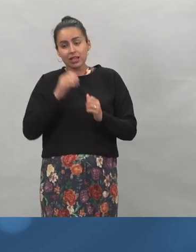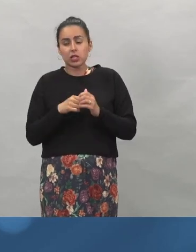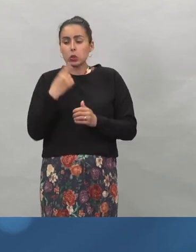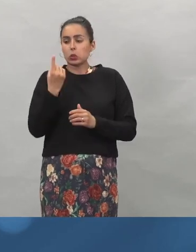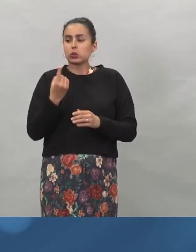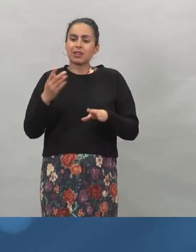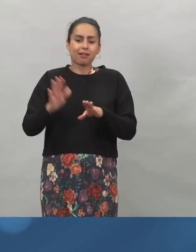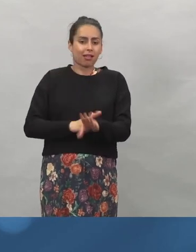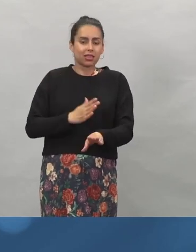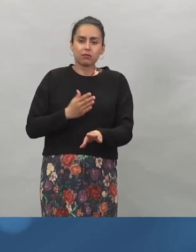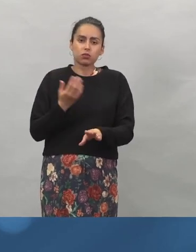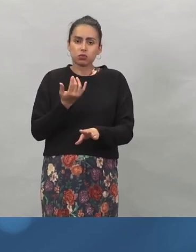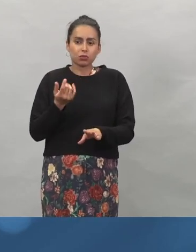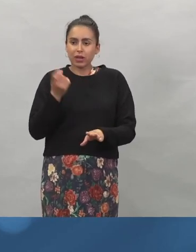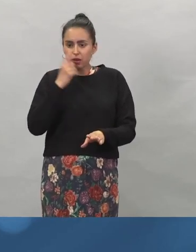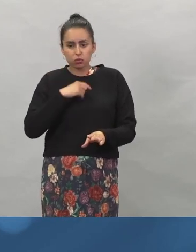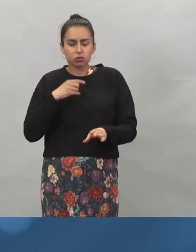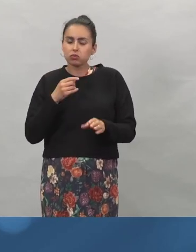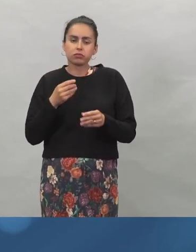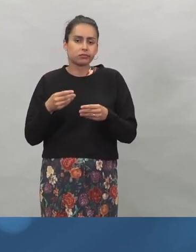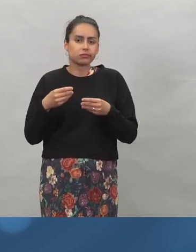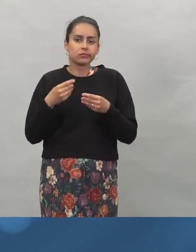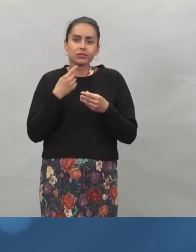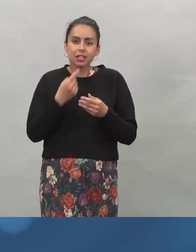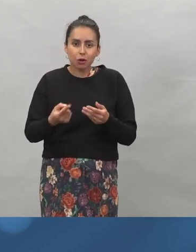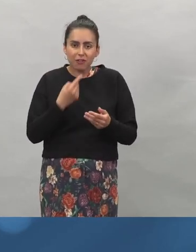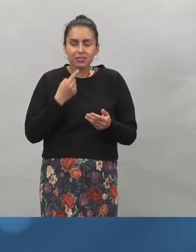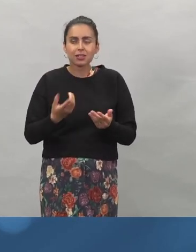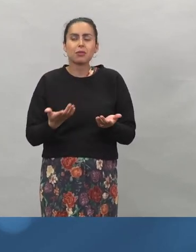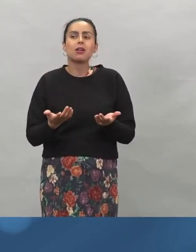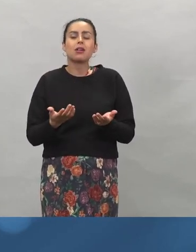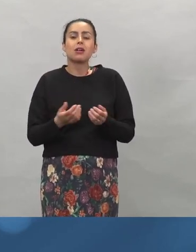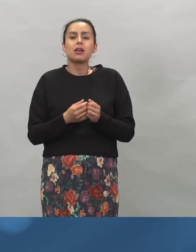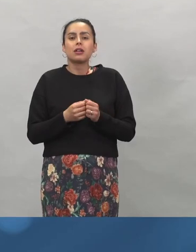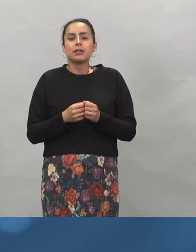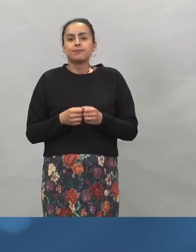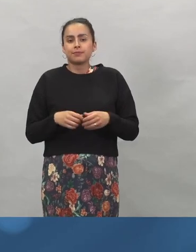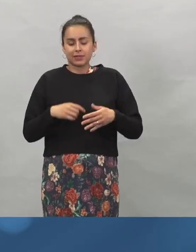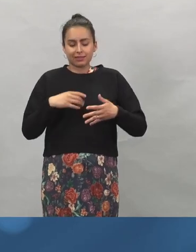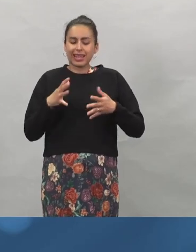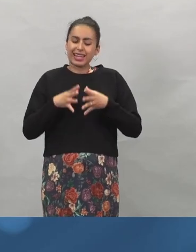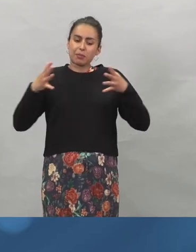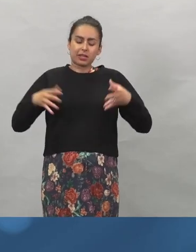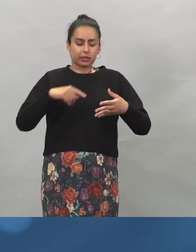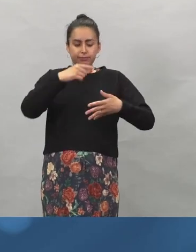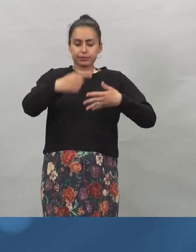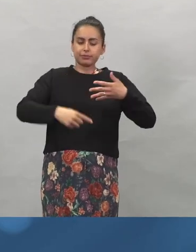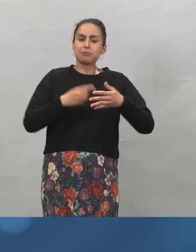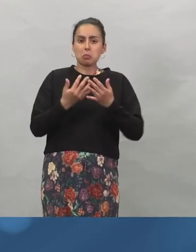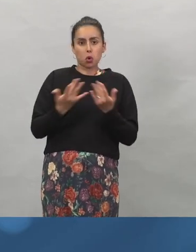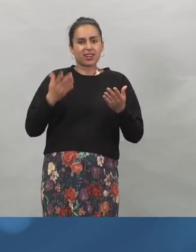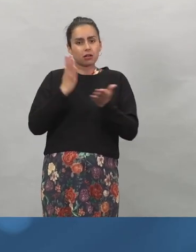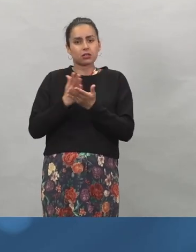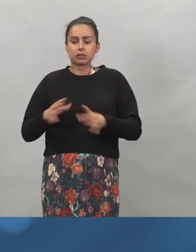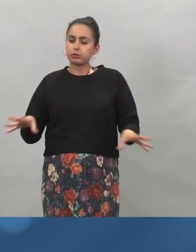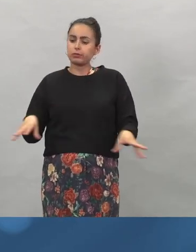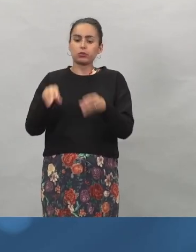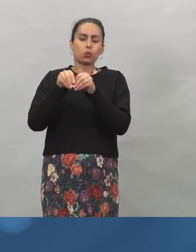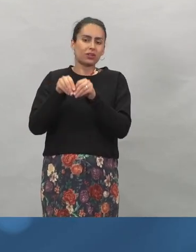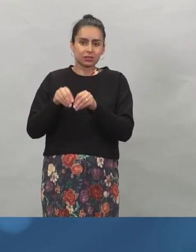joku liukomo kattavuuksia. Ja itse asiassa nyt ryhdytään sitten miettimään jo sitä, että onkohan sitten niin, että